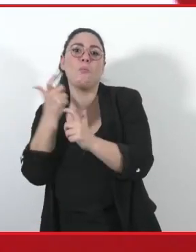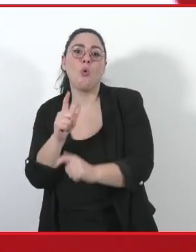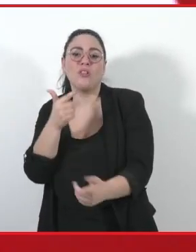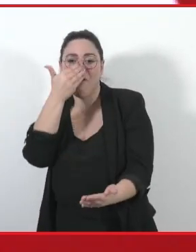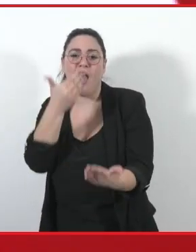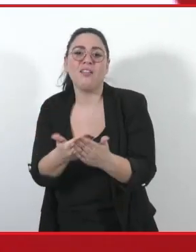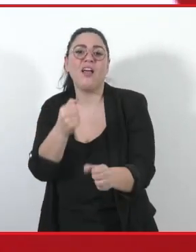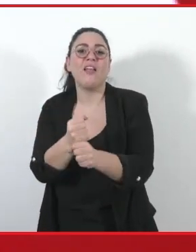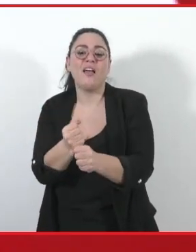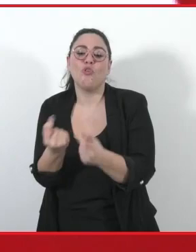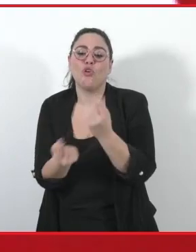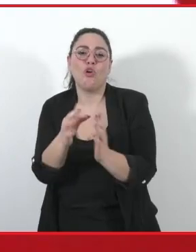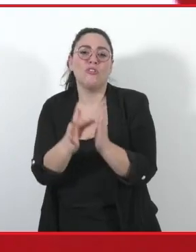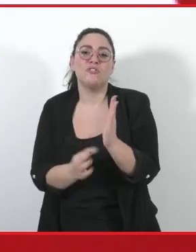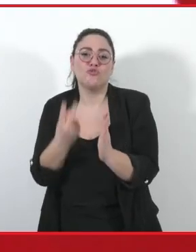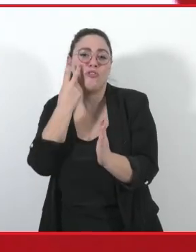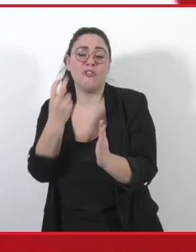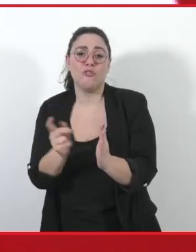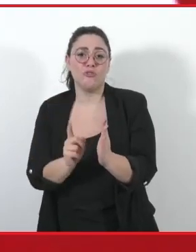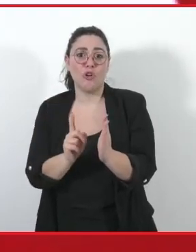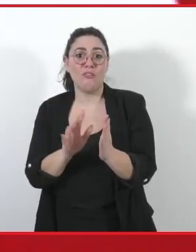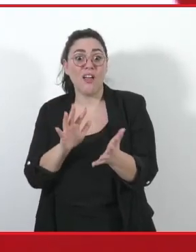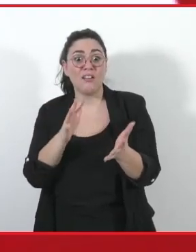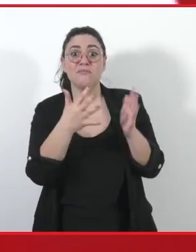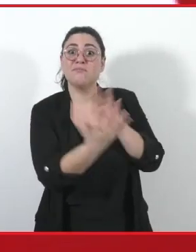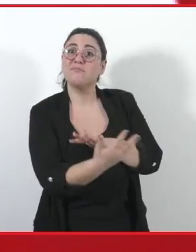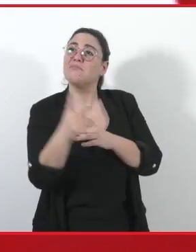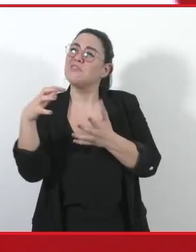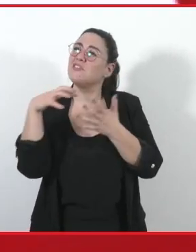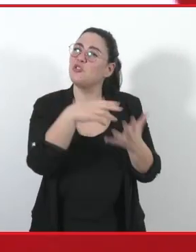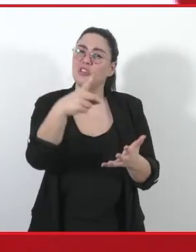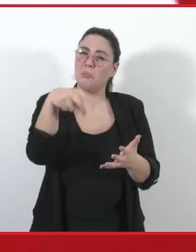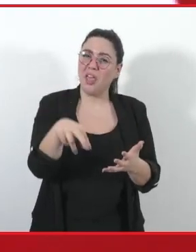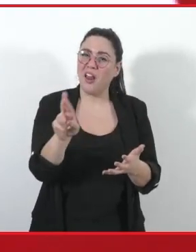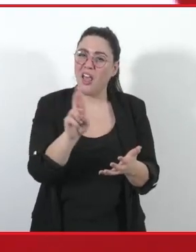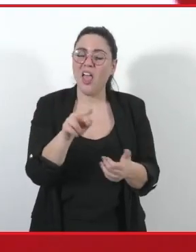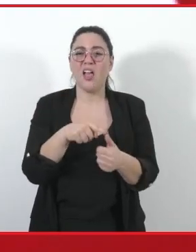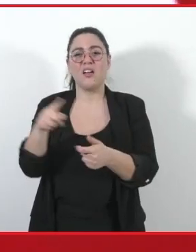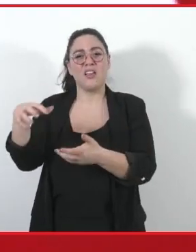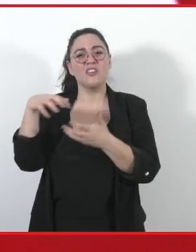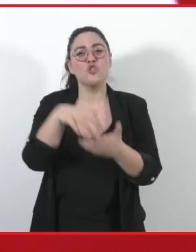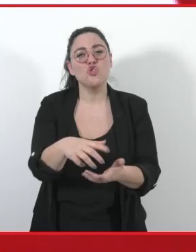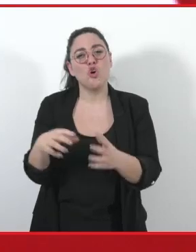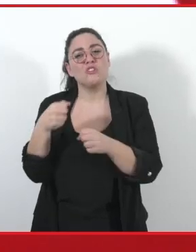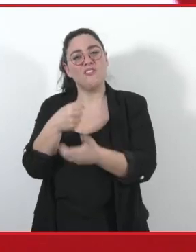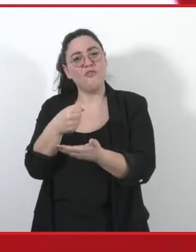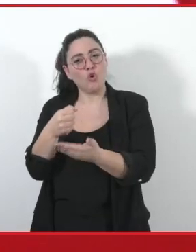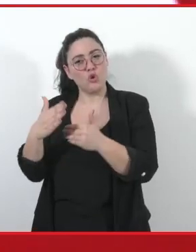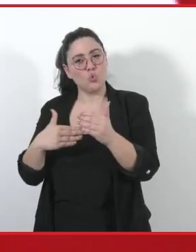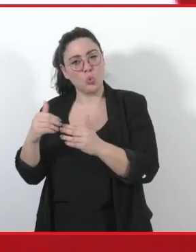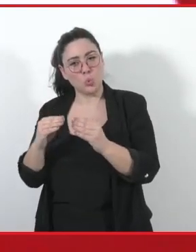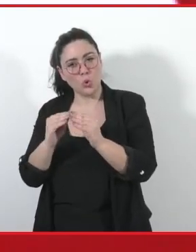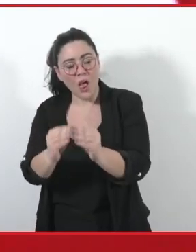condizioni di lavoro. E la transizione, le risorse del PNR, le risorse dei fondi strutturali, le tante risorse a disposizione,